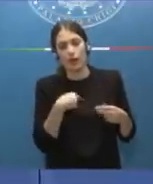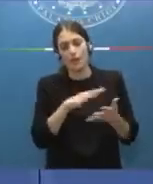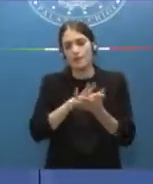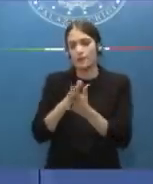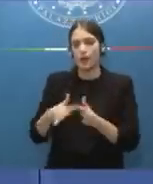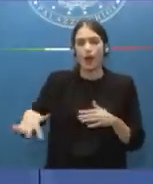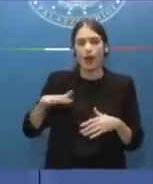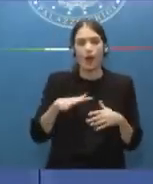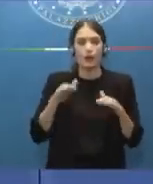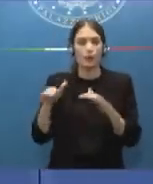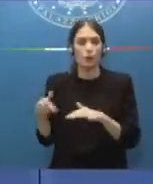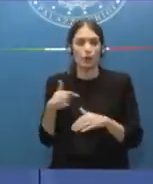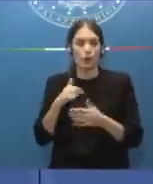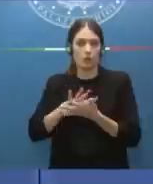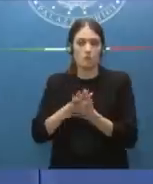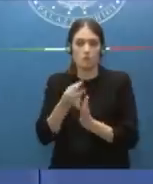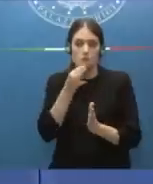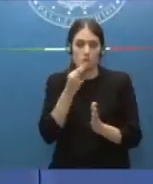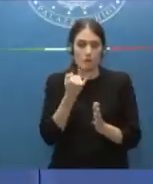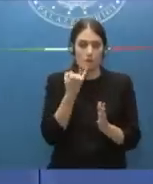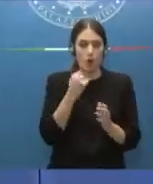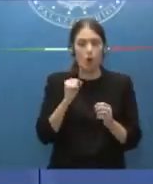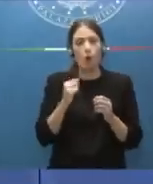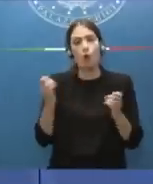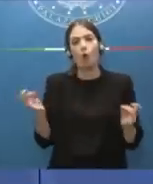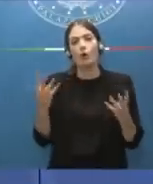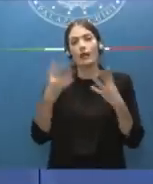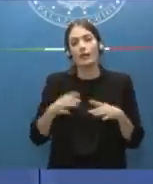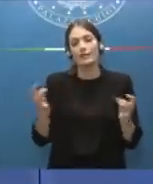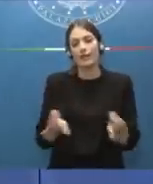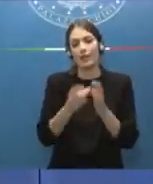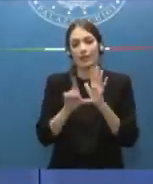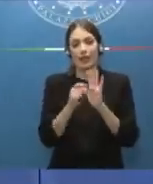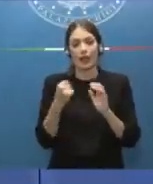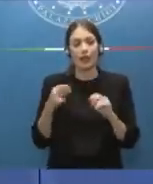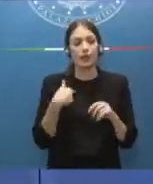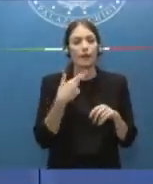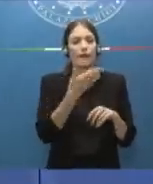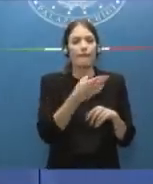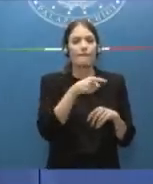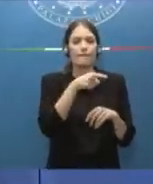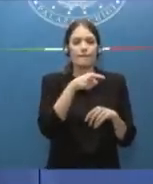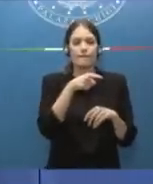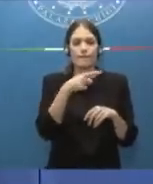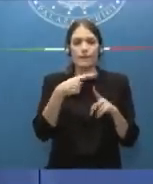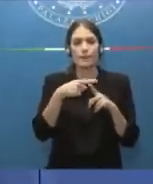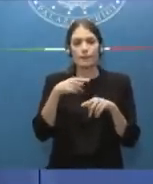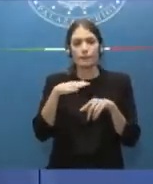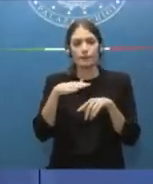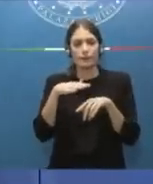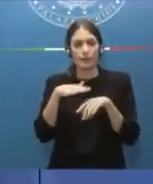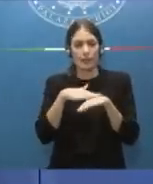aree protette o a organizzare eventi illegali. Delega ai Servizi Segreti, su questo stiamo